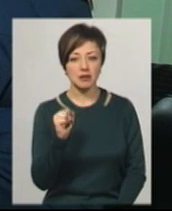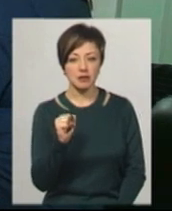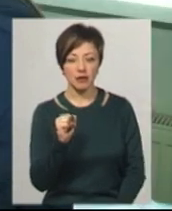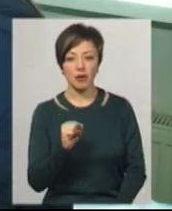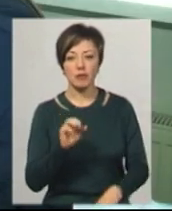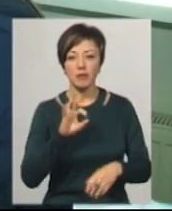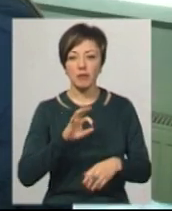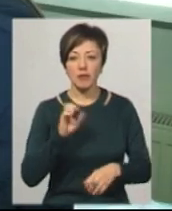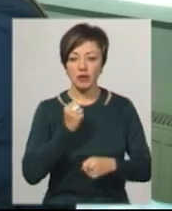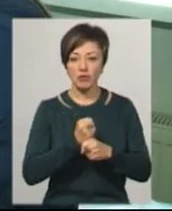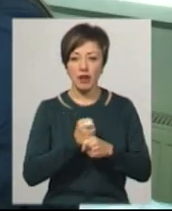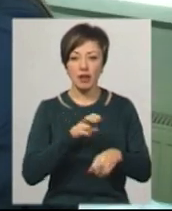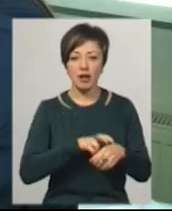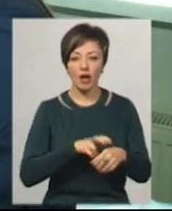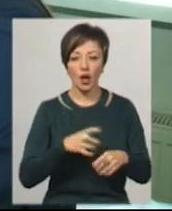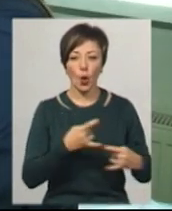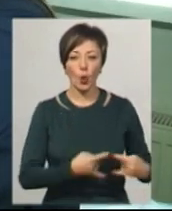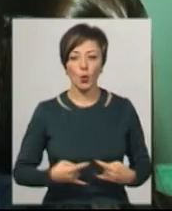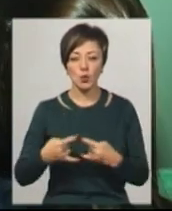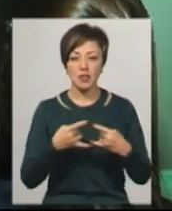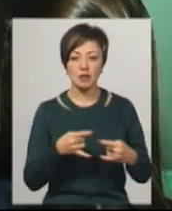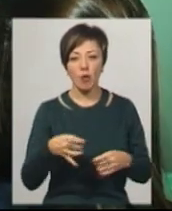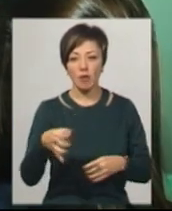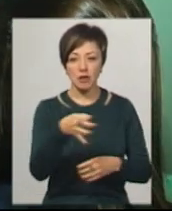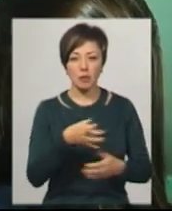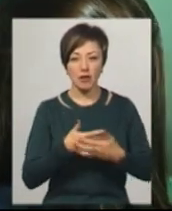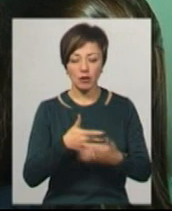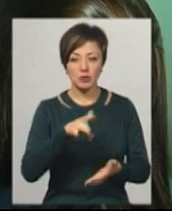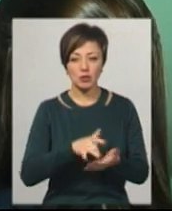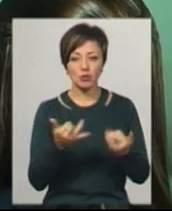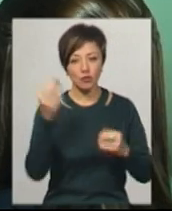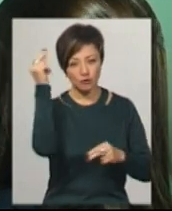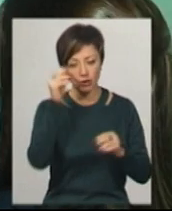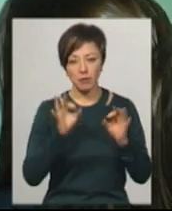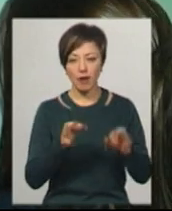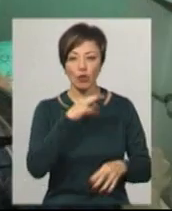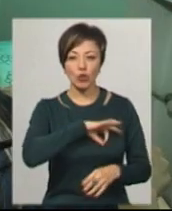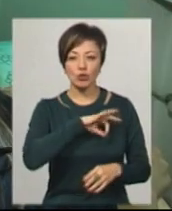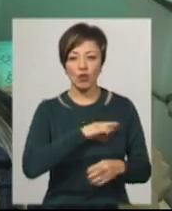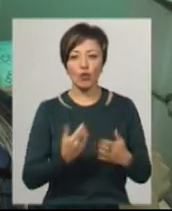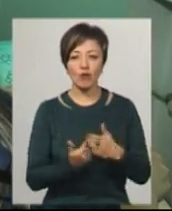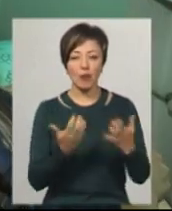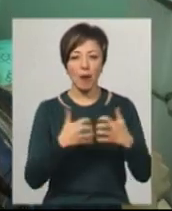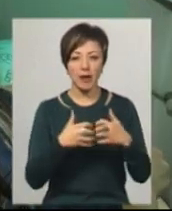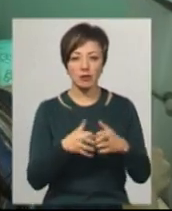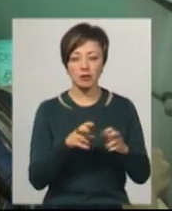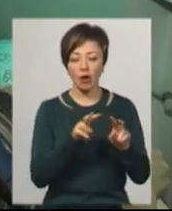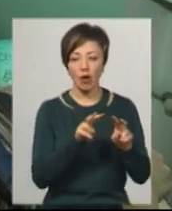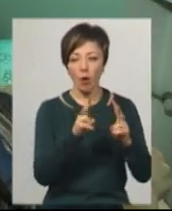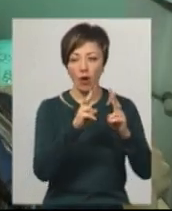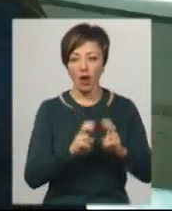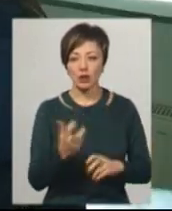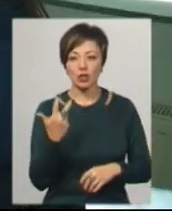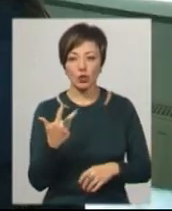ультразвукового дослідження в Хмельницькому обласному перинатальному центрі. Сьогодні, каже, вчилася, як правильно користуватися новим апаратом та оглянула трьох